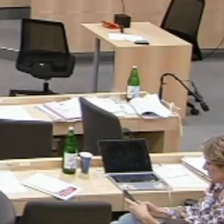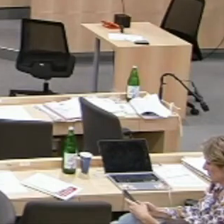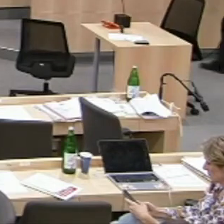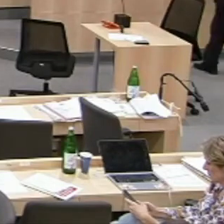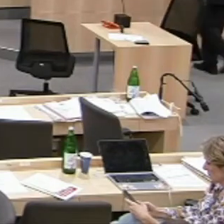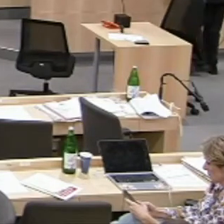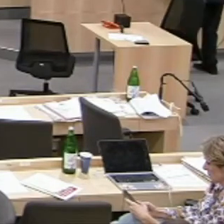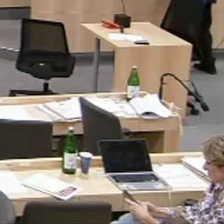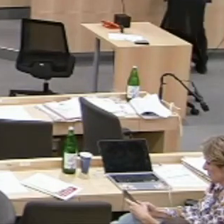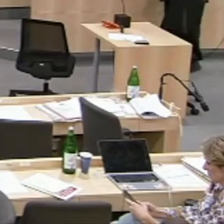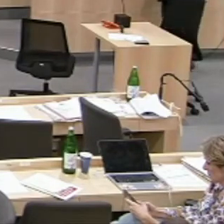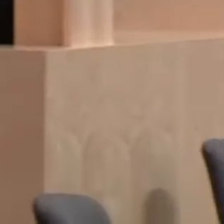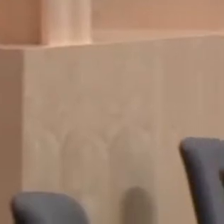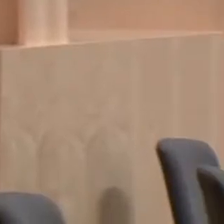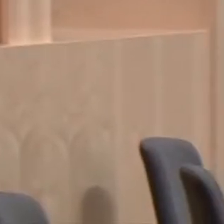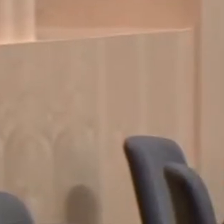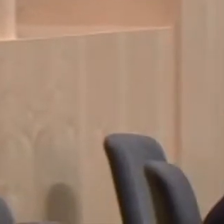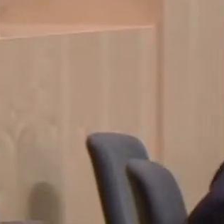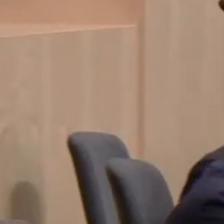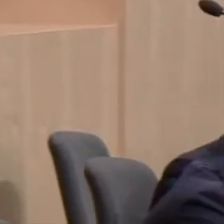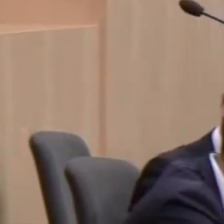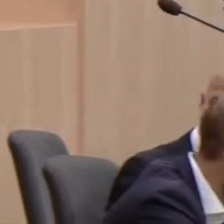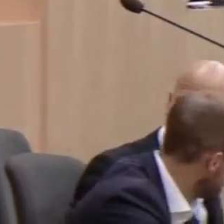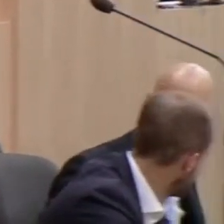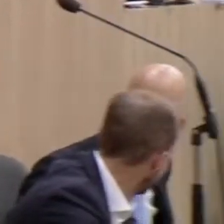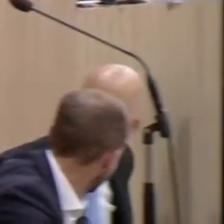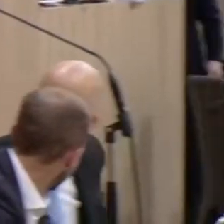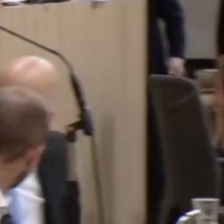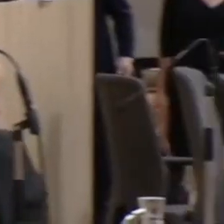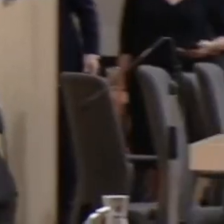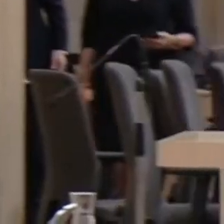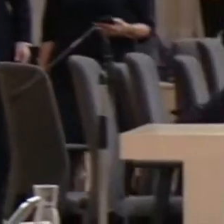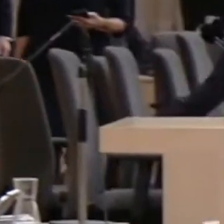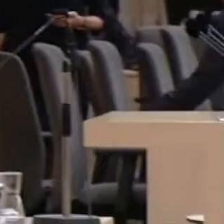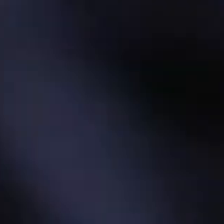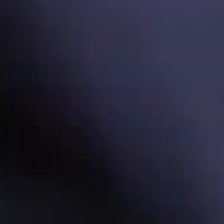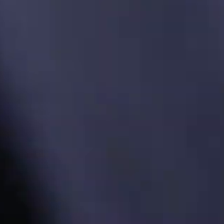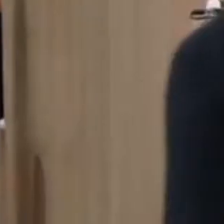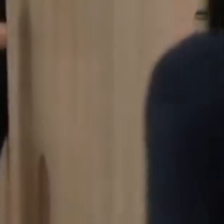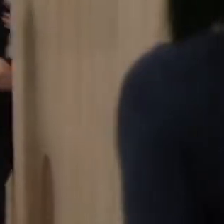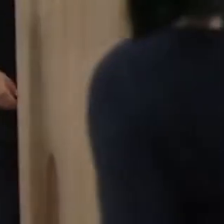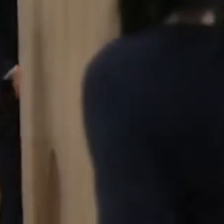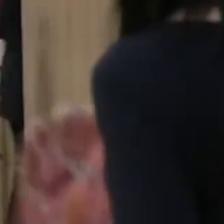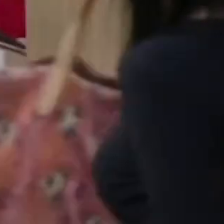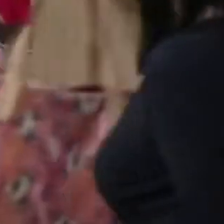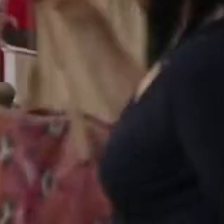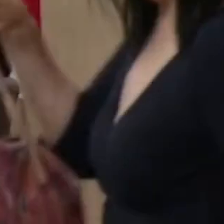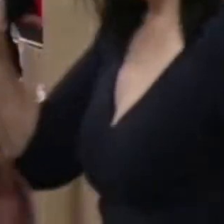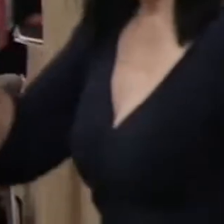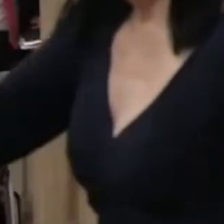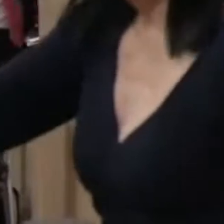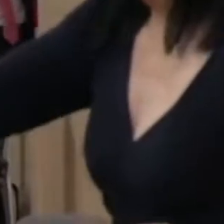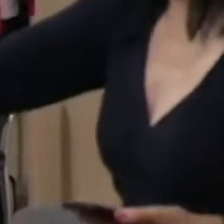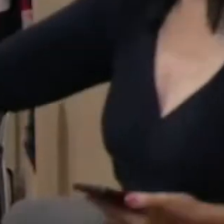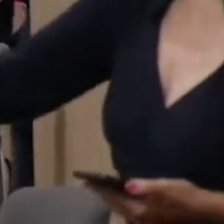Tagesordnung besprochen. Es wurde nämlich ein Gutachten eingeholt, wegen der Nichtbeantwortung von Fragen.